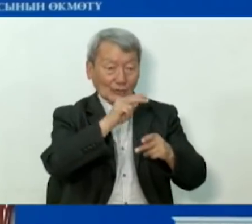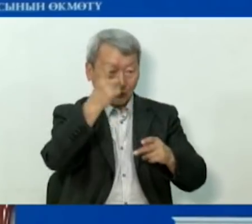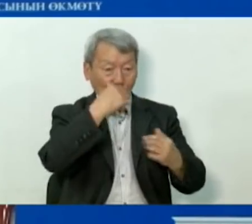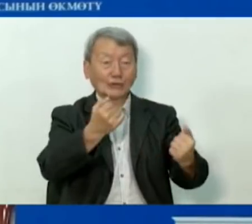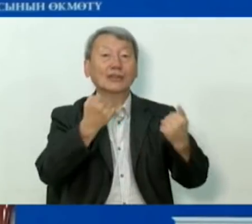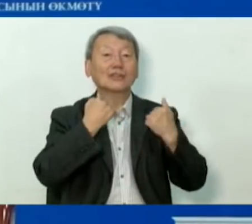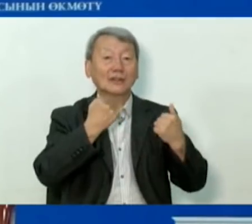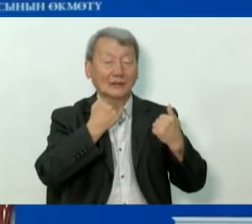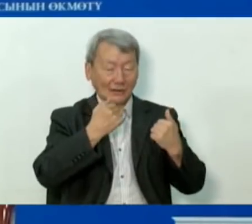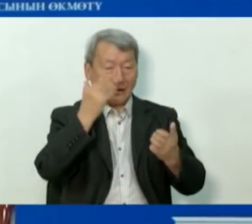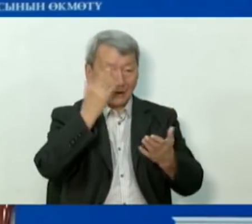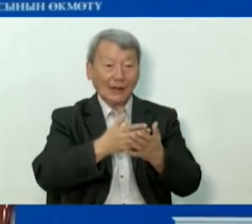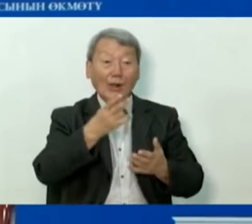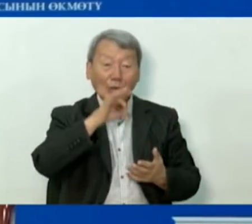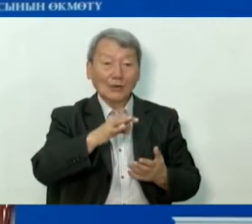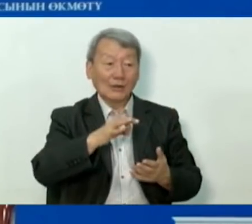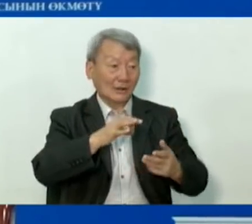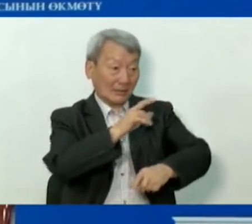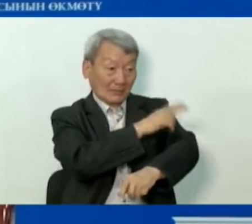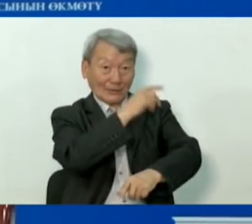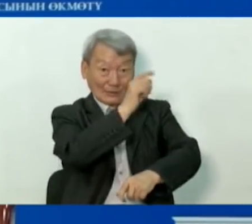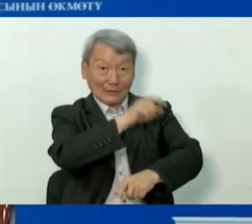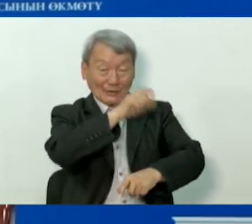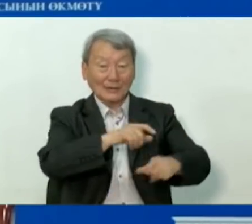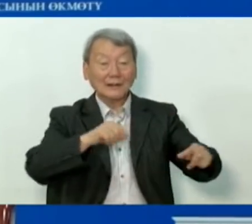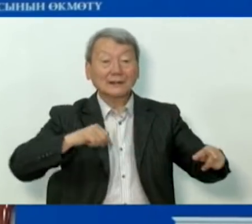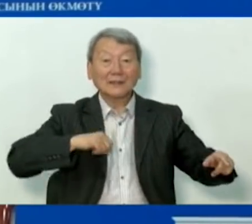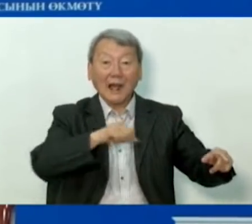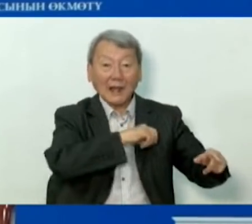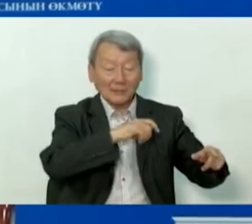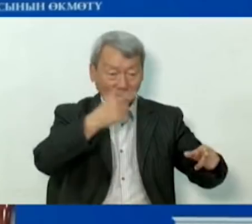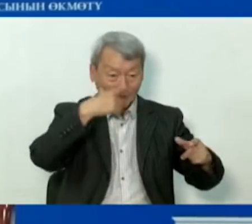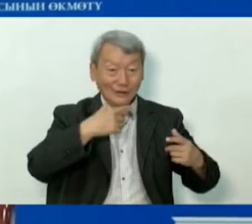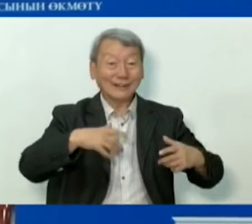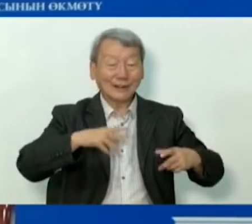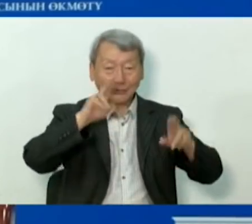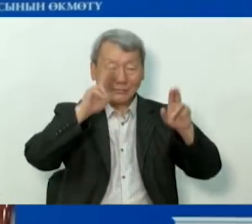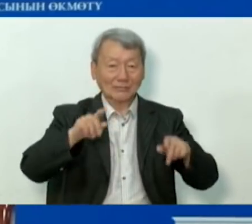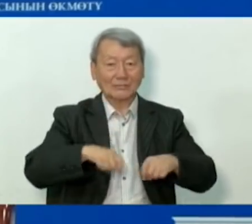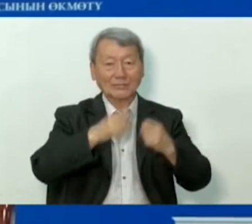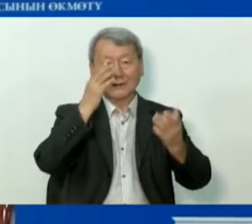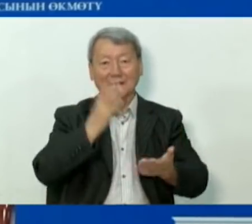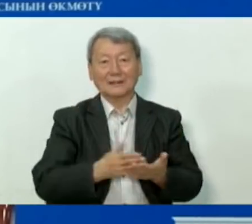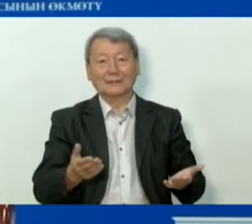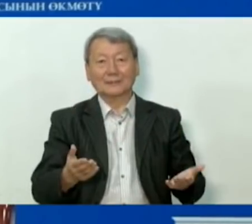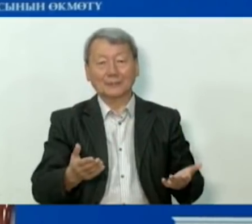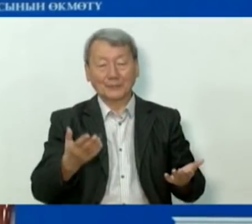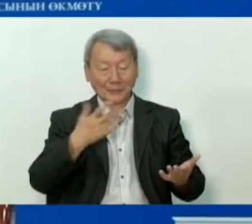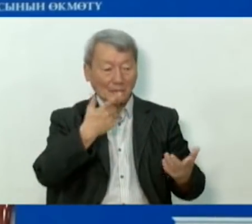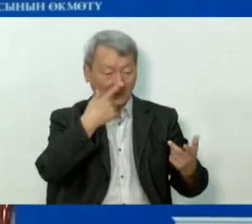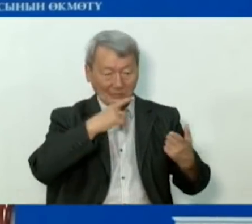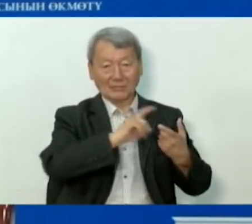недостаточности, защиты хватает. К сожалению, наши медработники сами нарушают правила гигиенические, поэтому